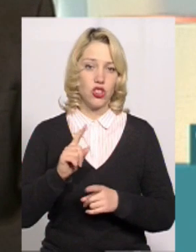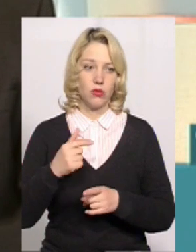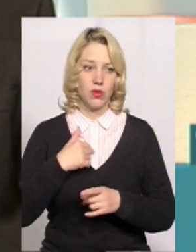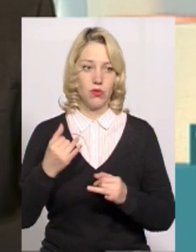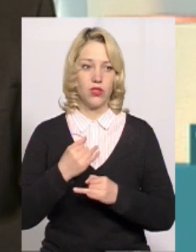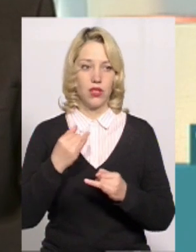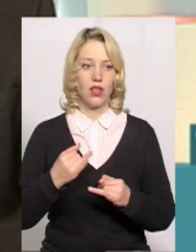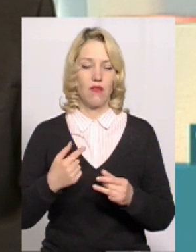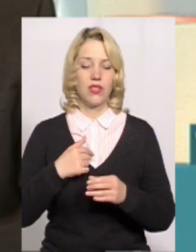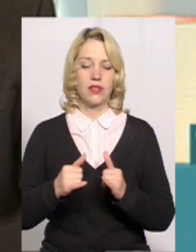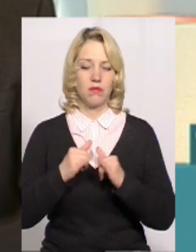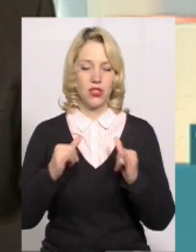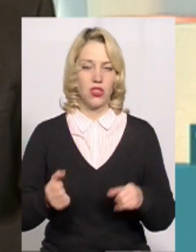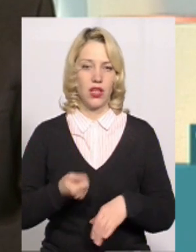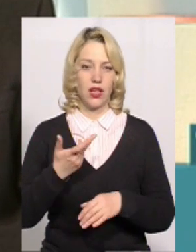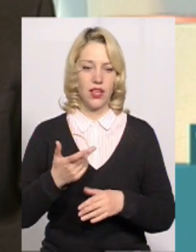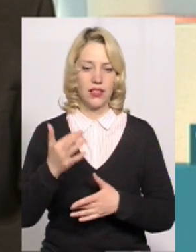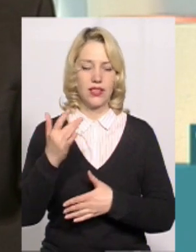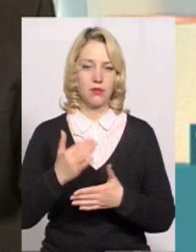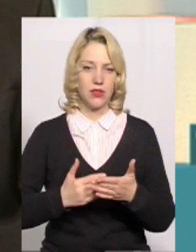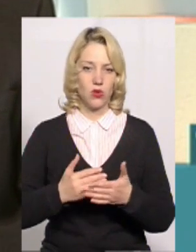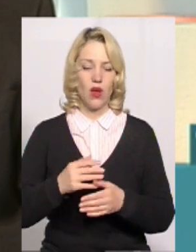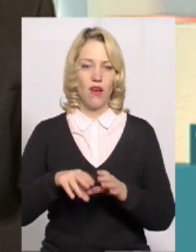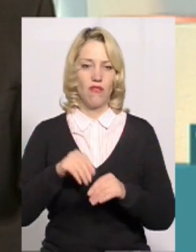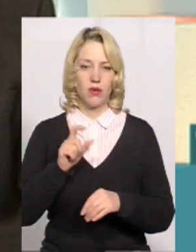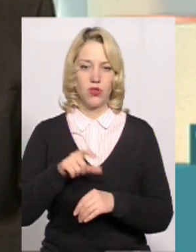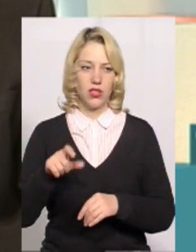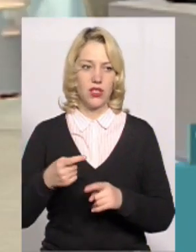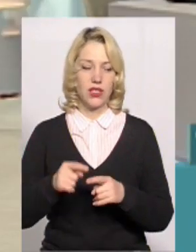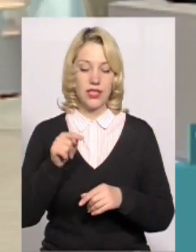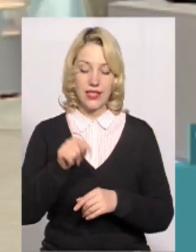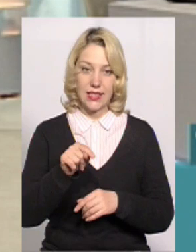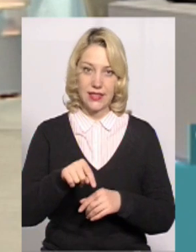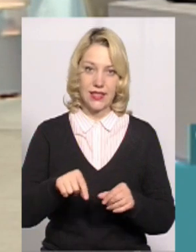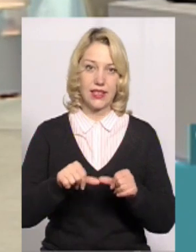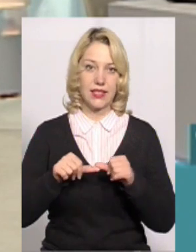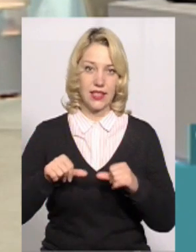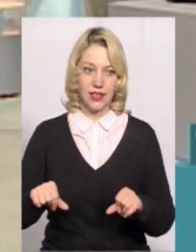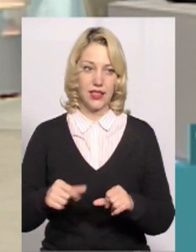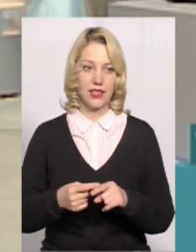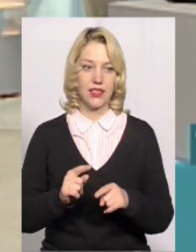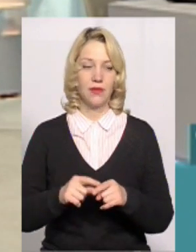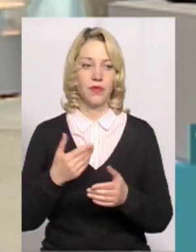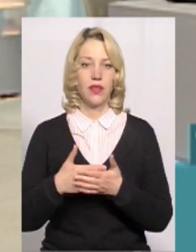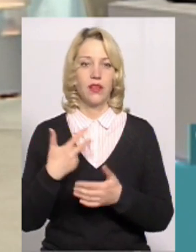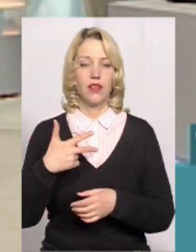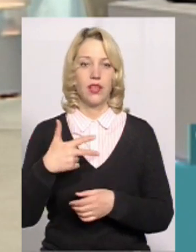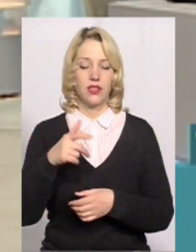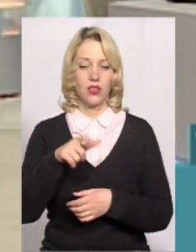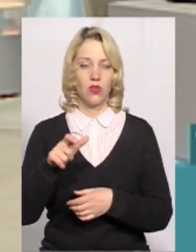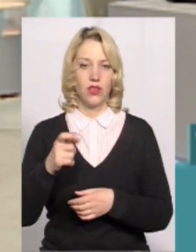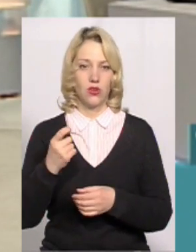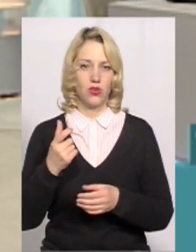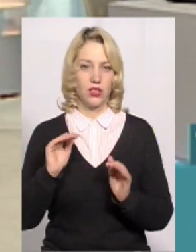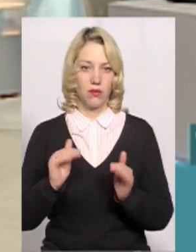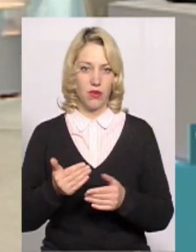нас збільшилася кількість в списку виборців людей. Саме на дільниці? Так, саме на цій дільниці. районі близько 30 людей,